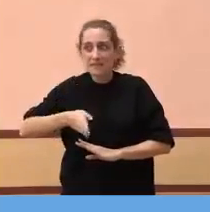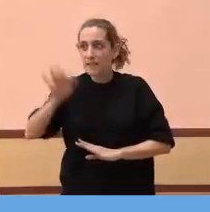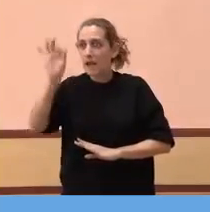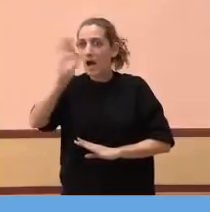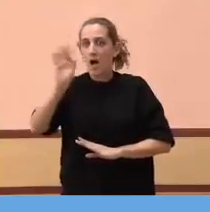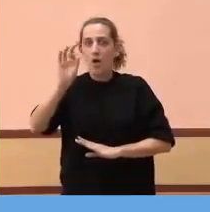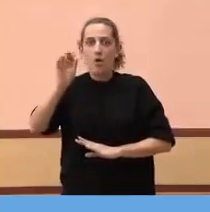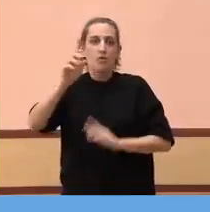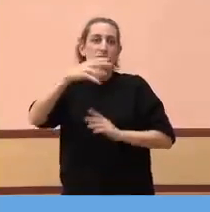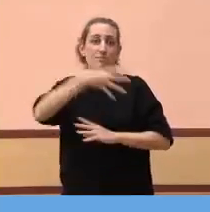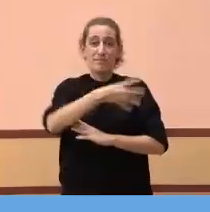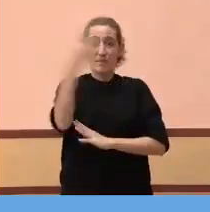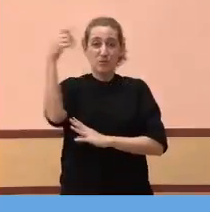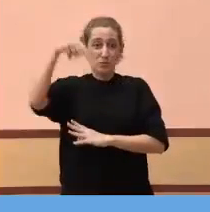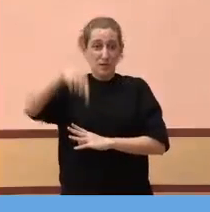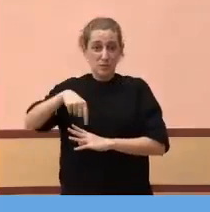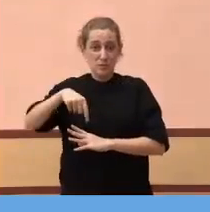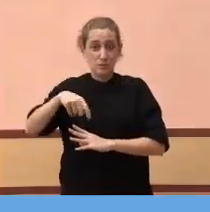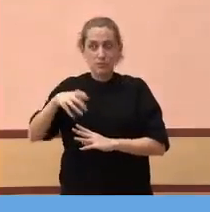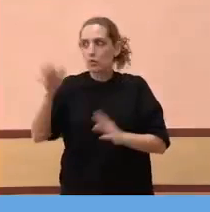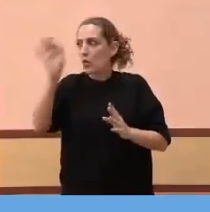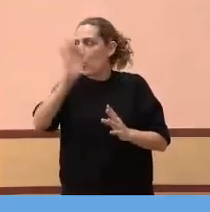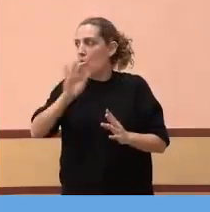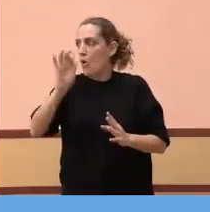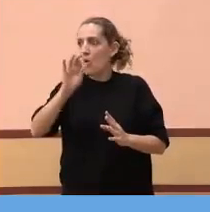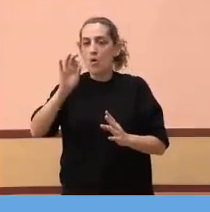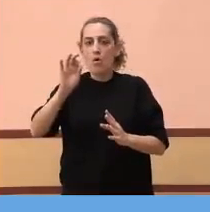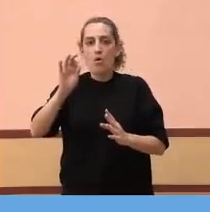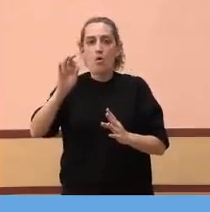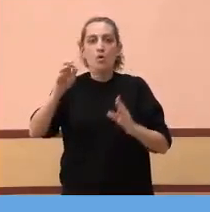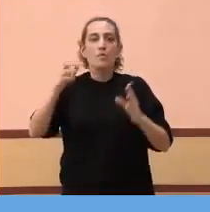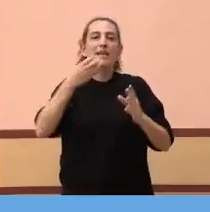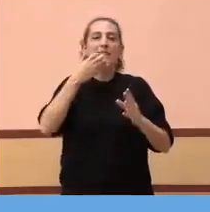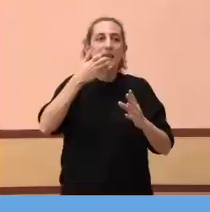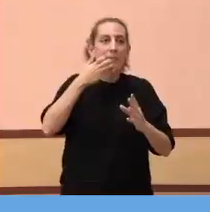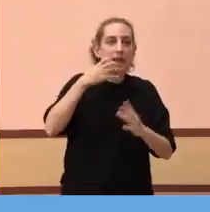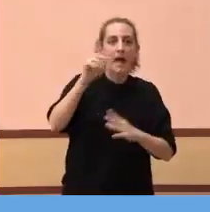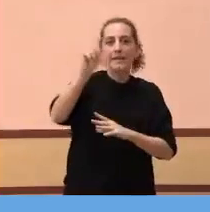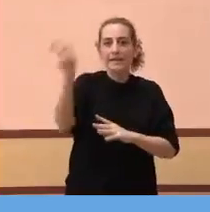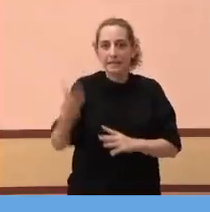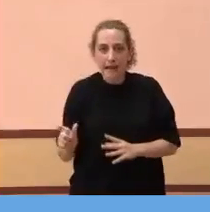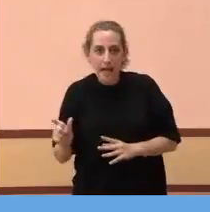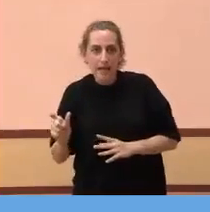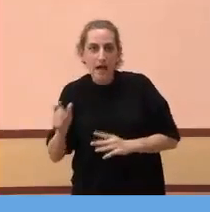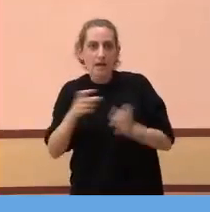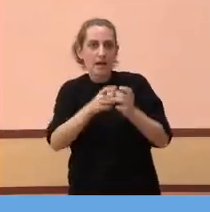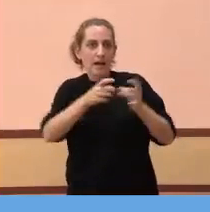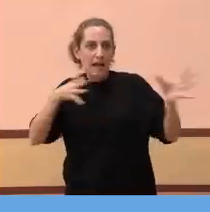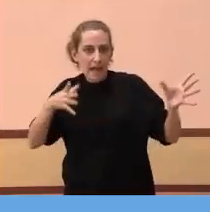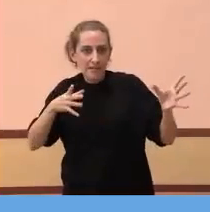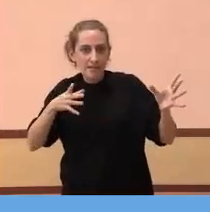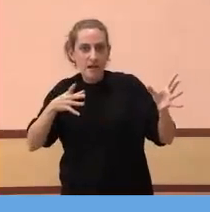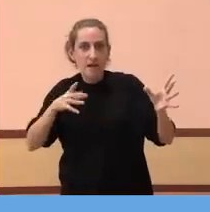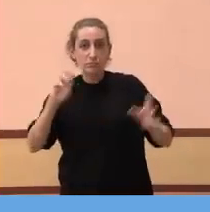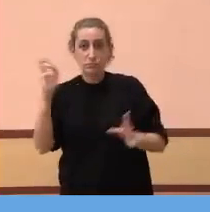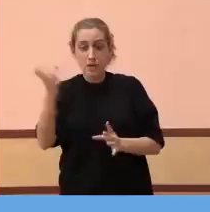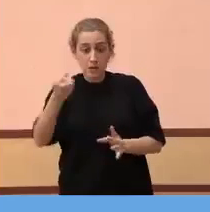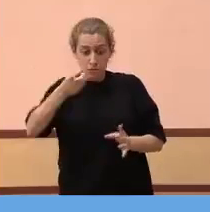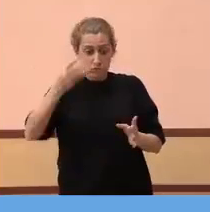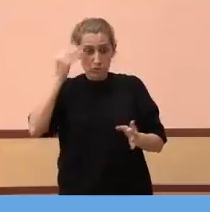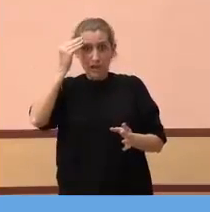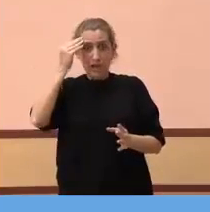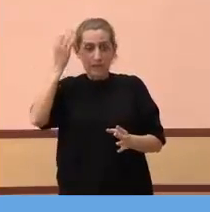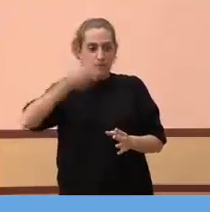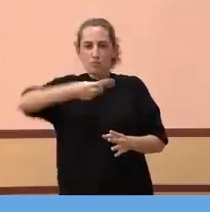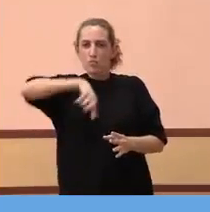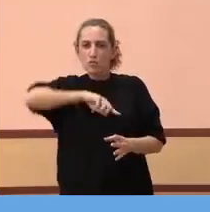com els Països Baixos, com ahir Itàlia, Grècia, també Romania. Crec que hem de començar